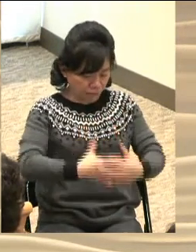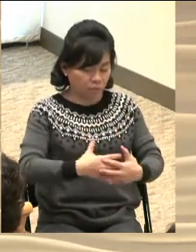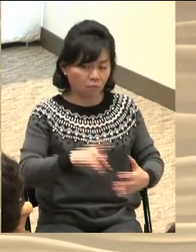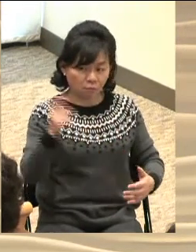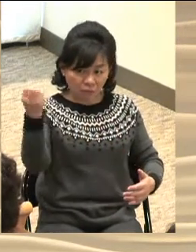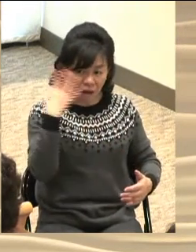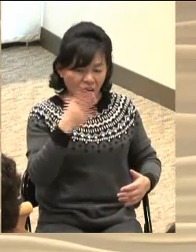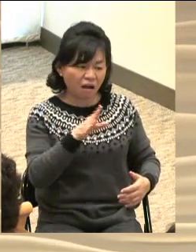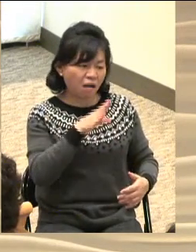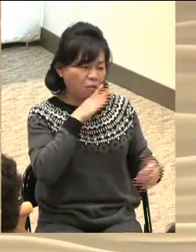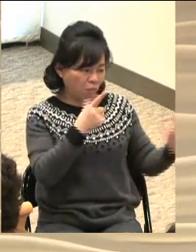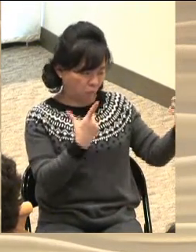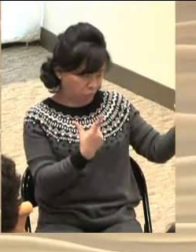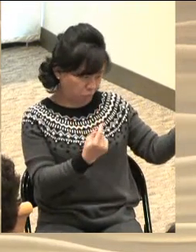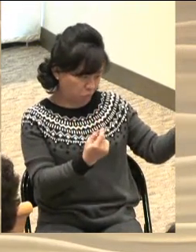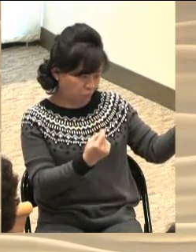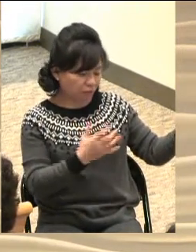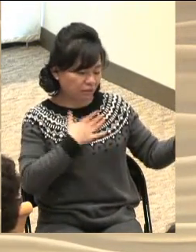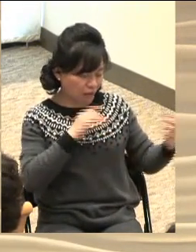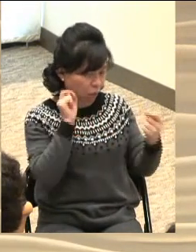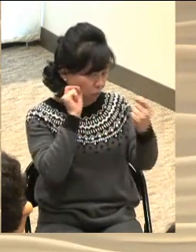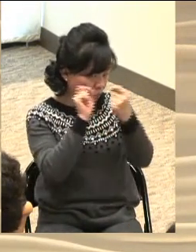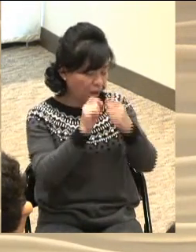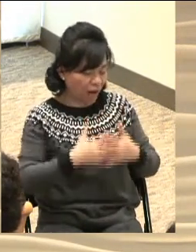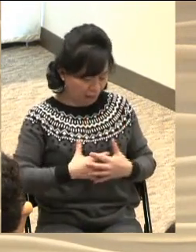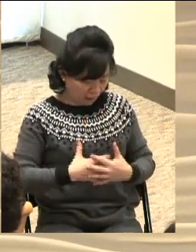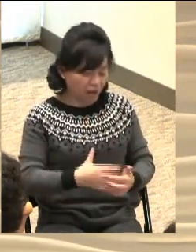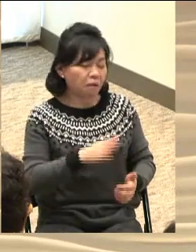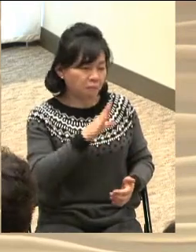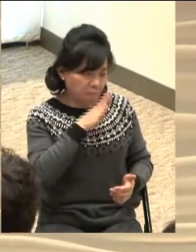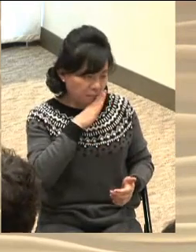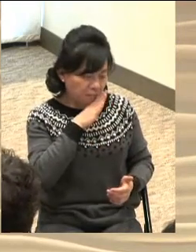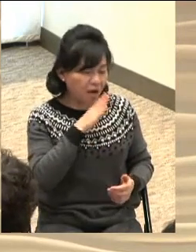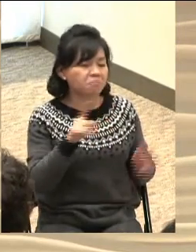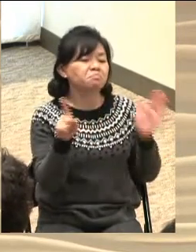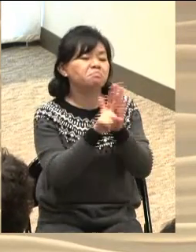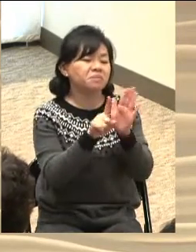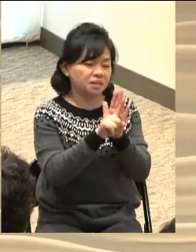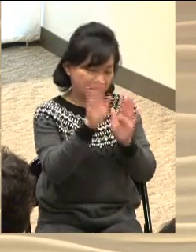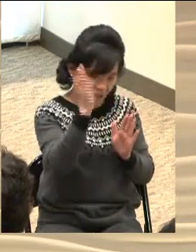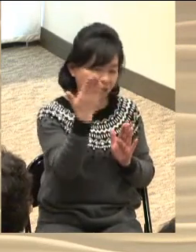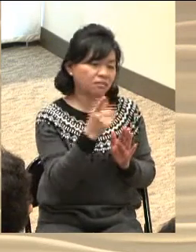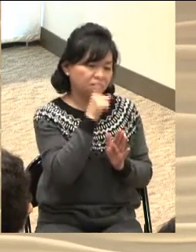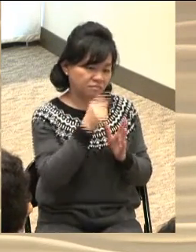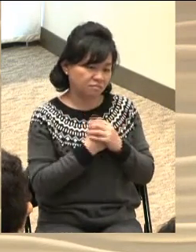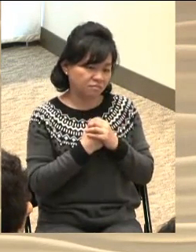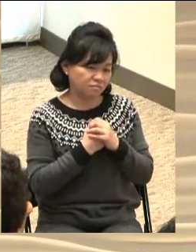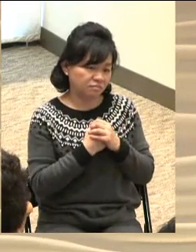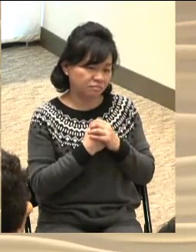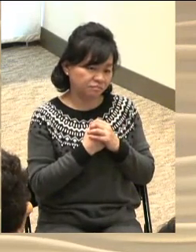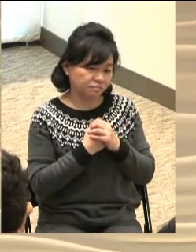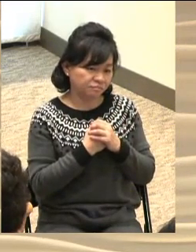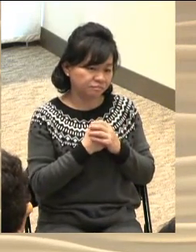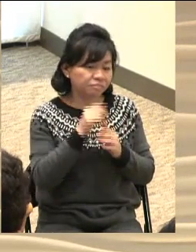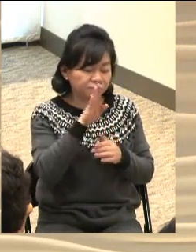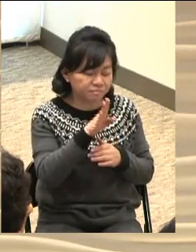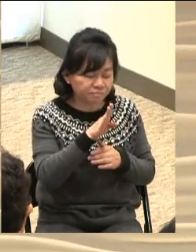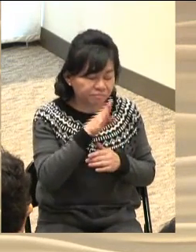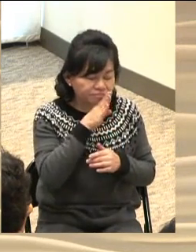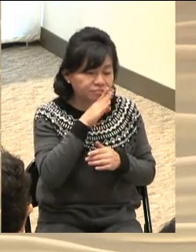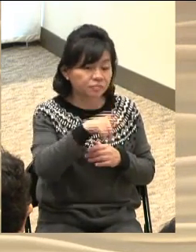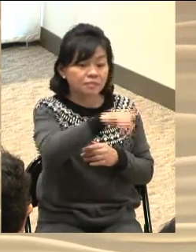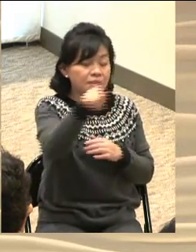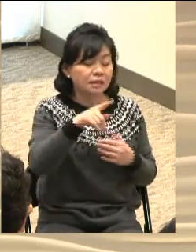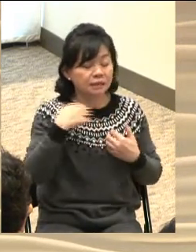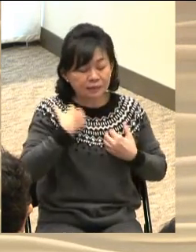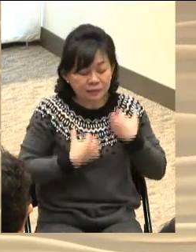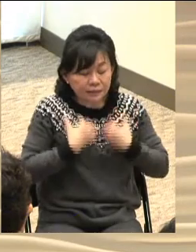몰아넣습니다 그래서 마리아의 찬가가 나오는 것이죠 오늘 우리 삶에서 참된 기쁨은 어디에서